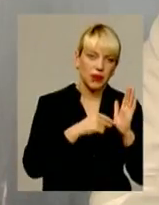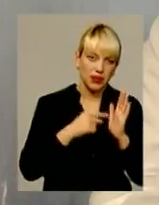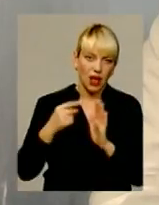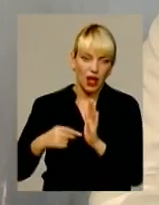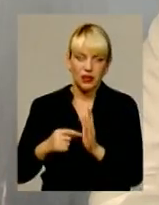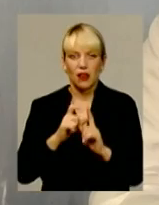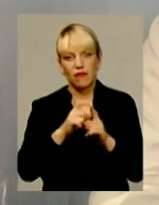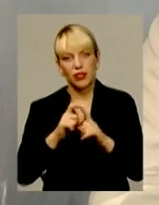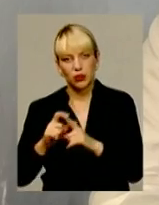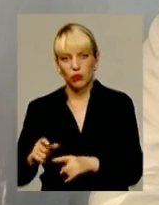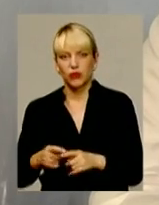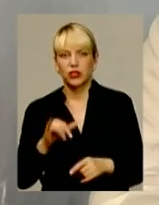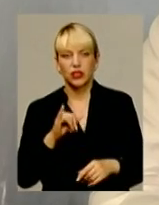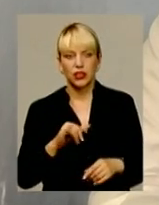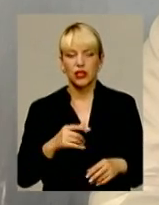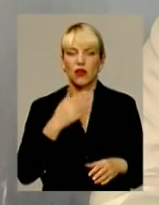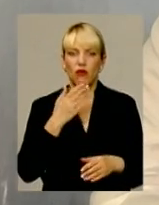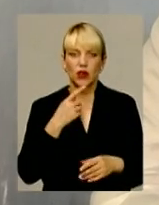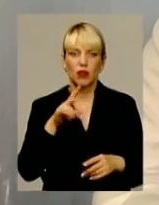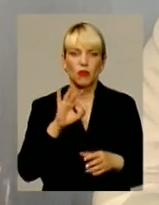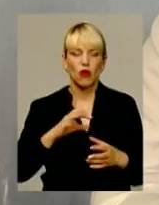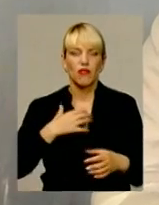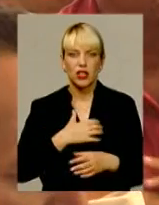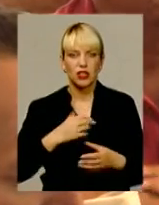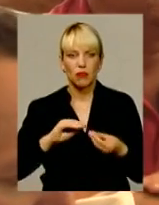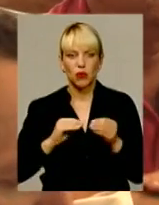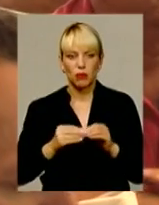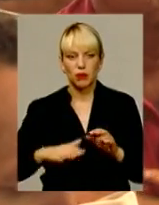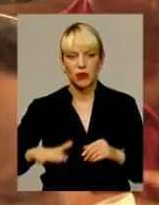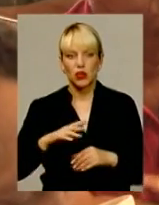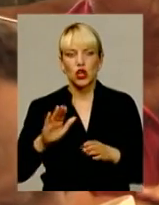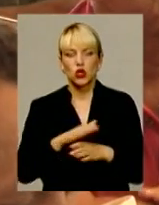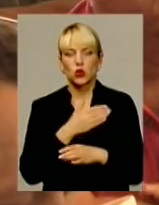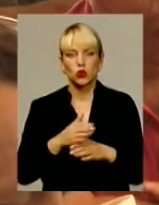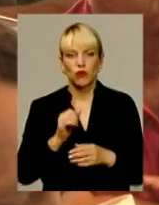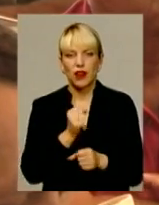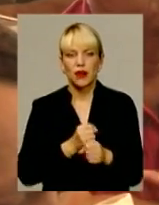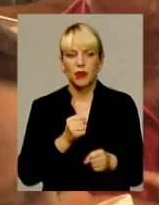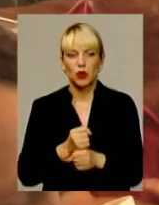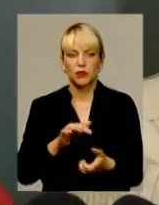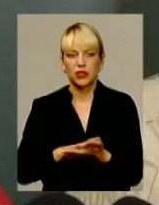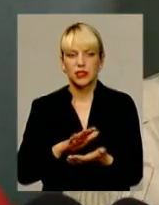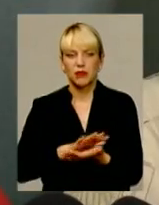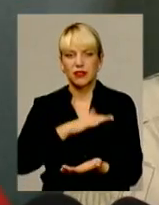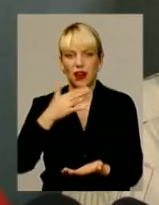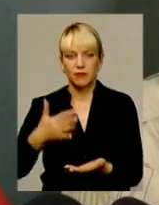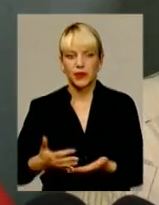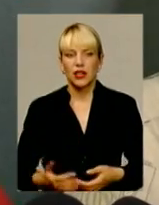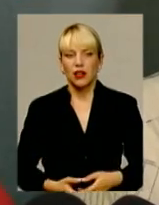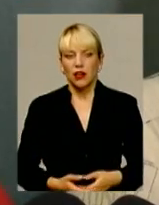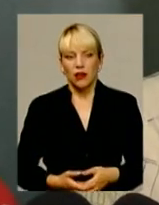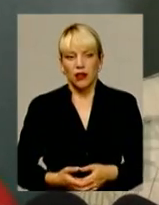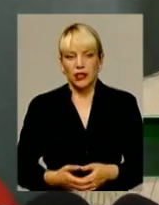Майдану звернули увагу губернатора на нагальні проблеми в краї, зокрема, щодо сортування та переробки сміття. Це не тільки